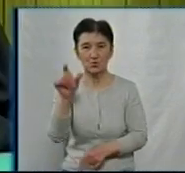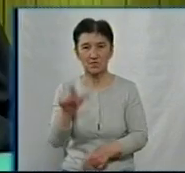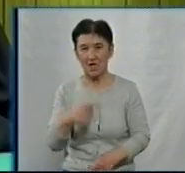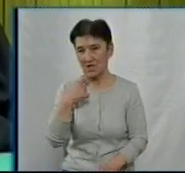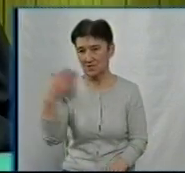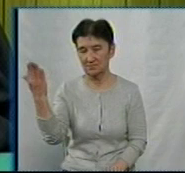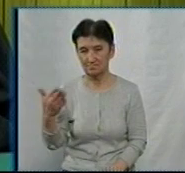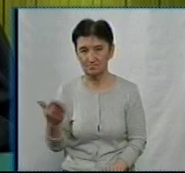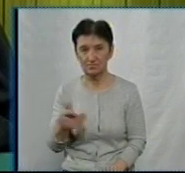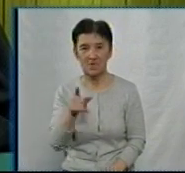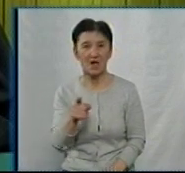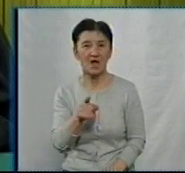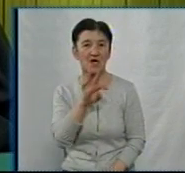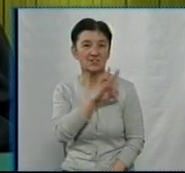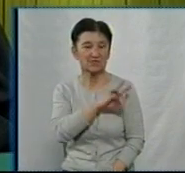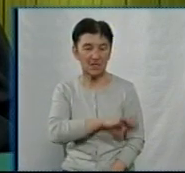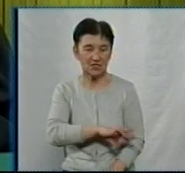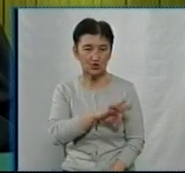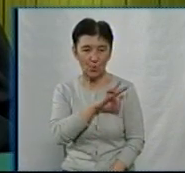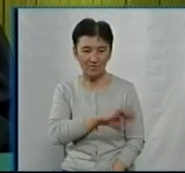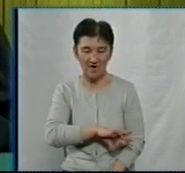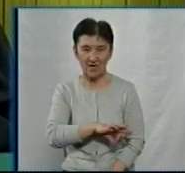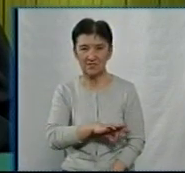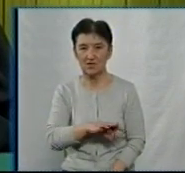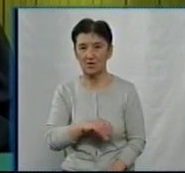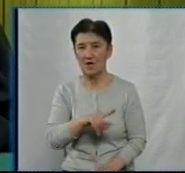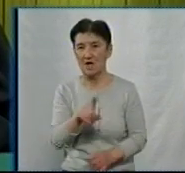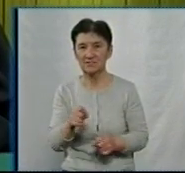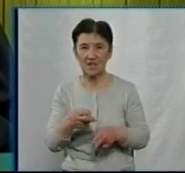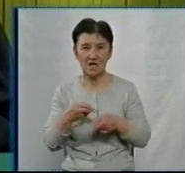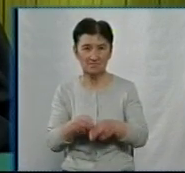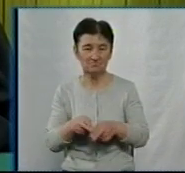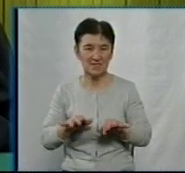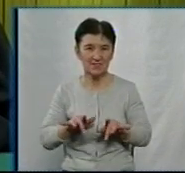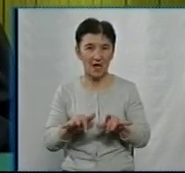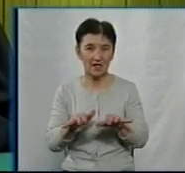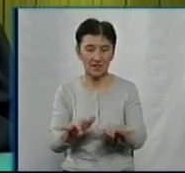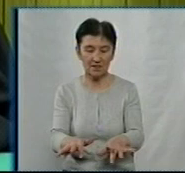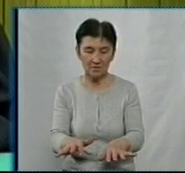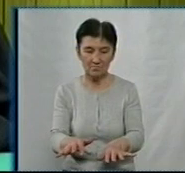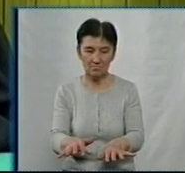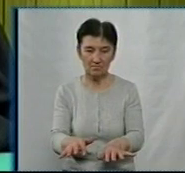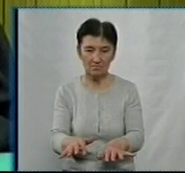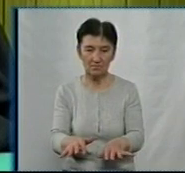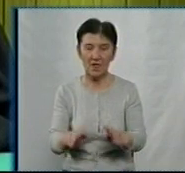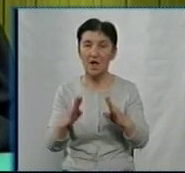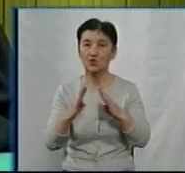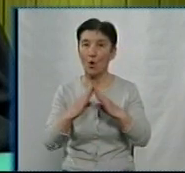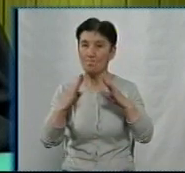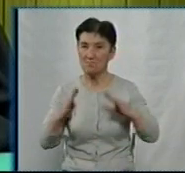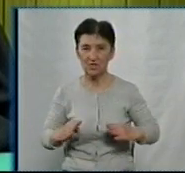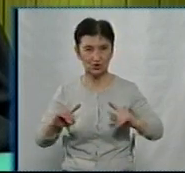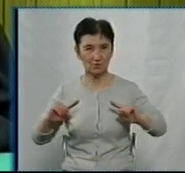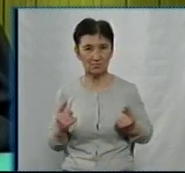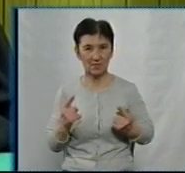Застосувати до Бондаренко Артема Сергійовича 1992 року народження запобіжний захід у вигляді домашнього решту. Заборонюю